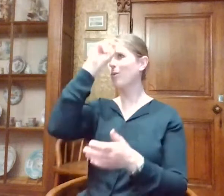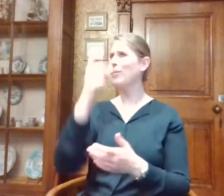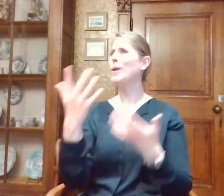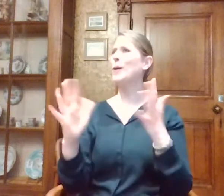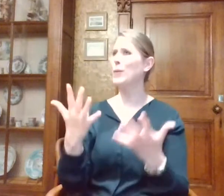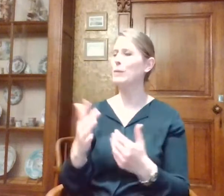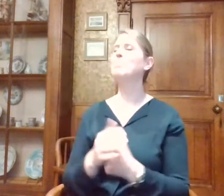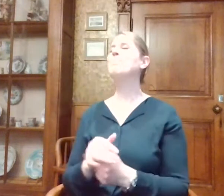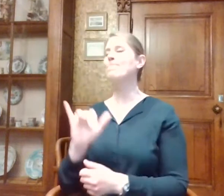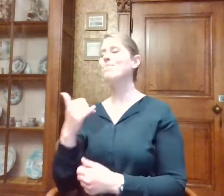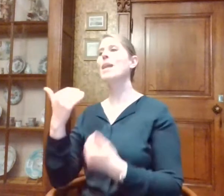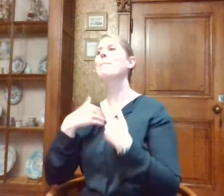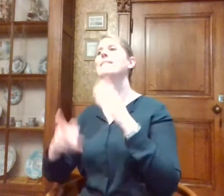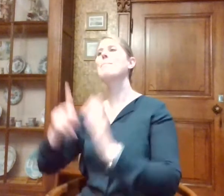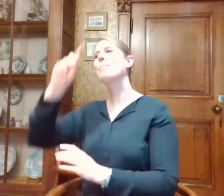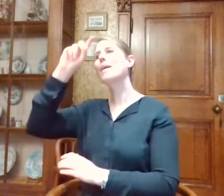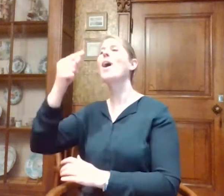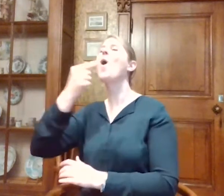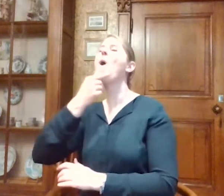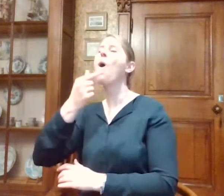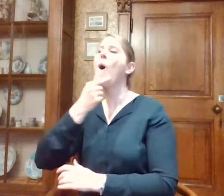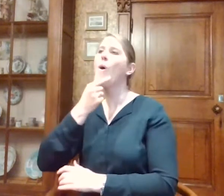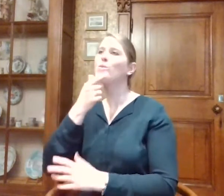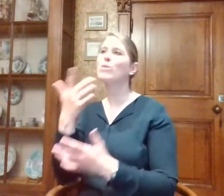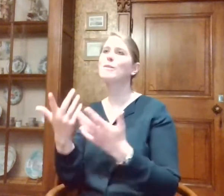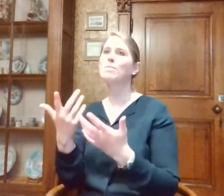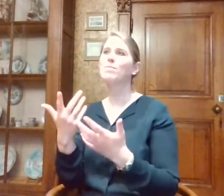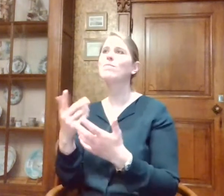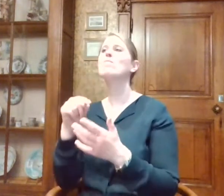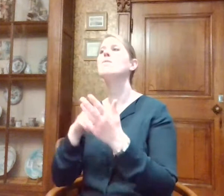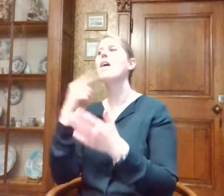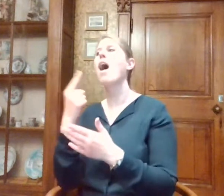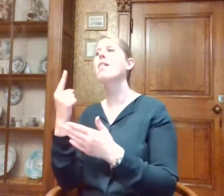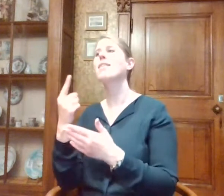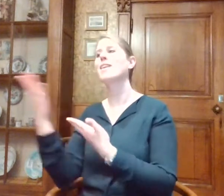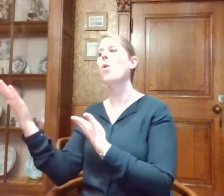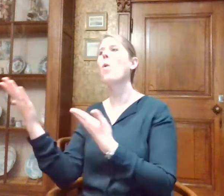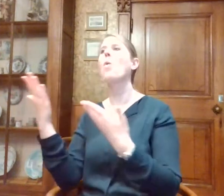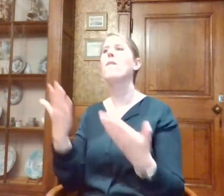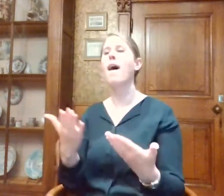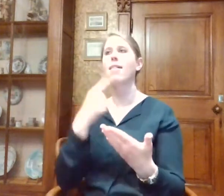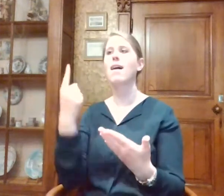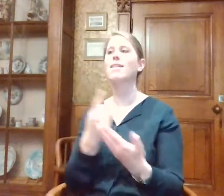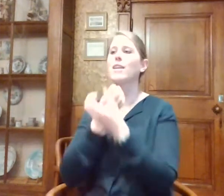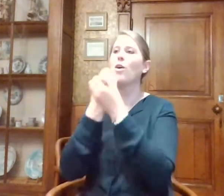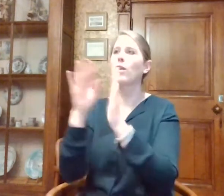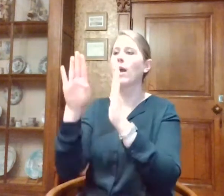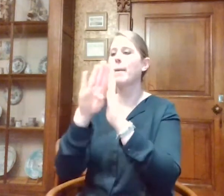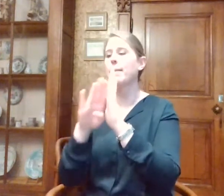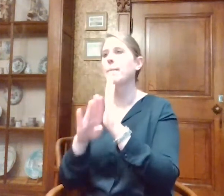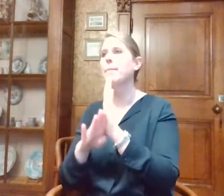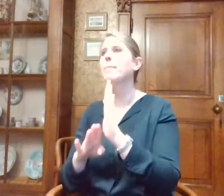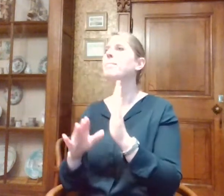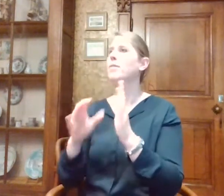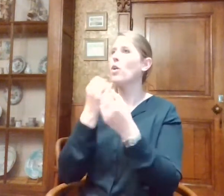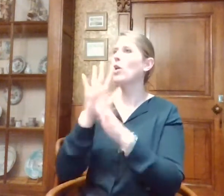bij oude gebruikers, je moet het altijd aan het onthaal leggen. Wij dan wel echt ook stapje voor stapje uit. We hebben ook een stap op